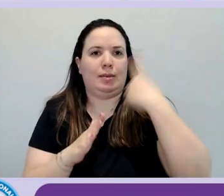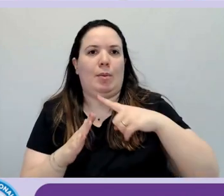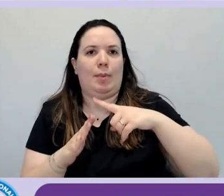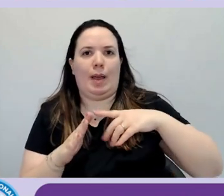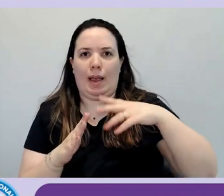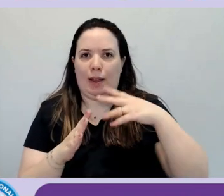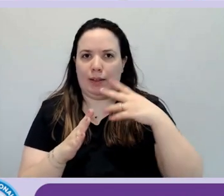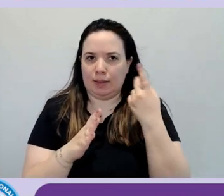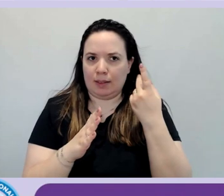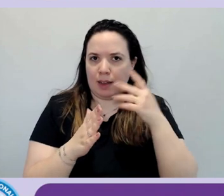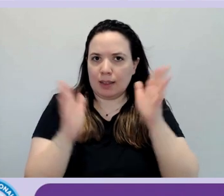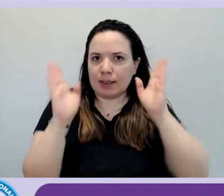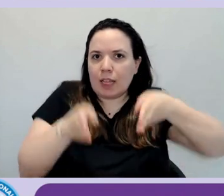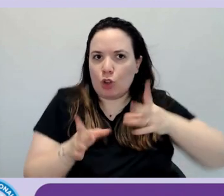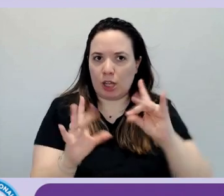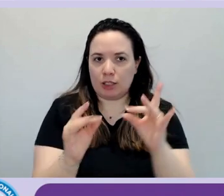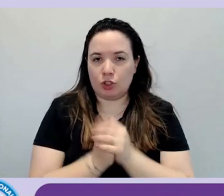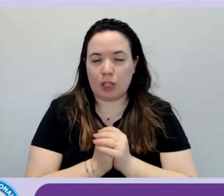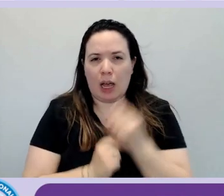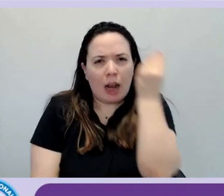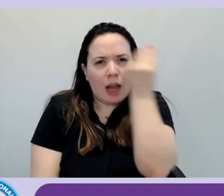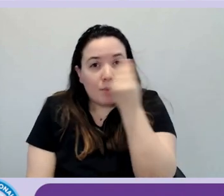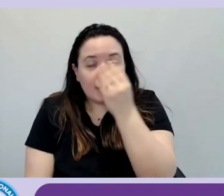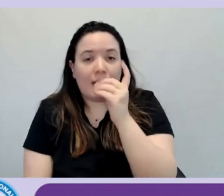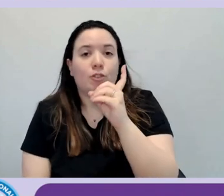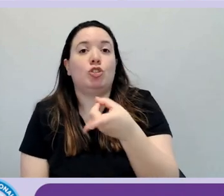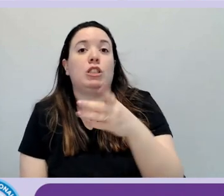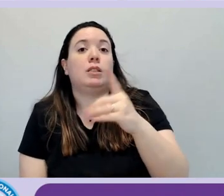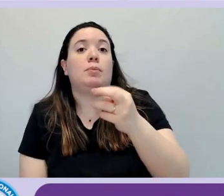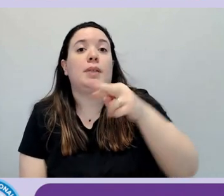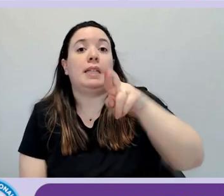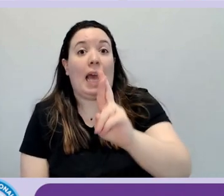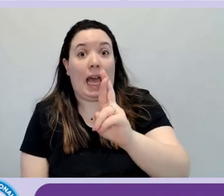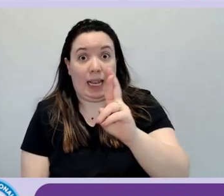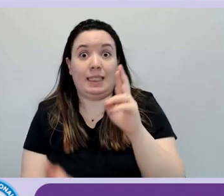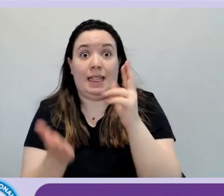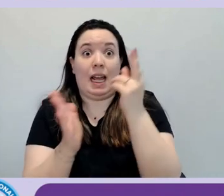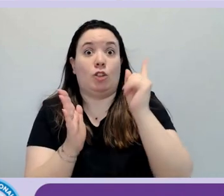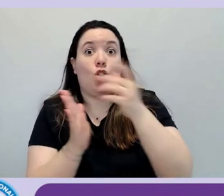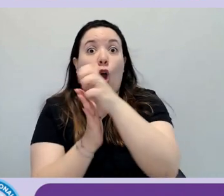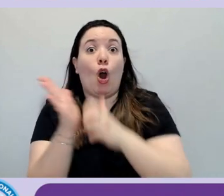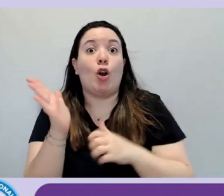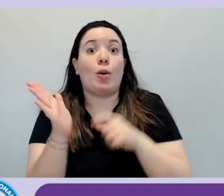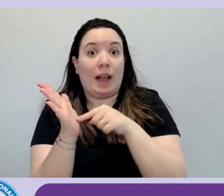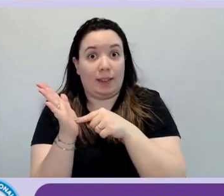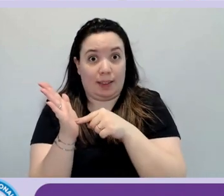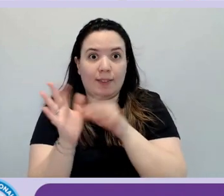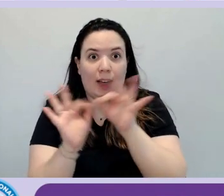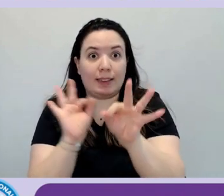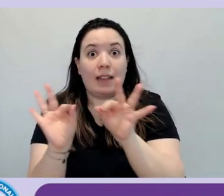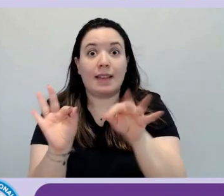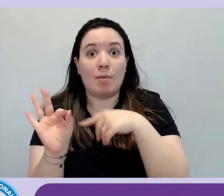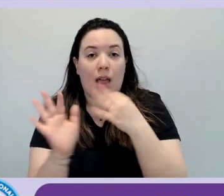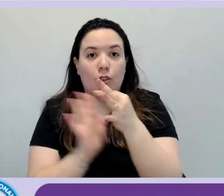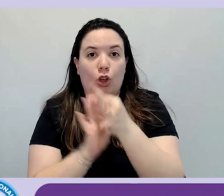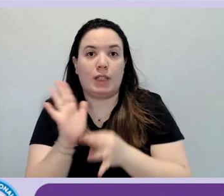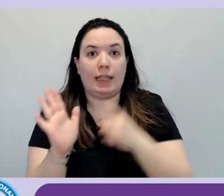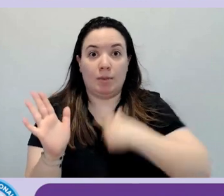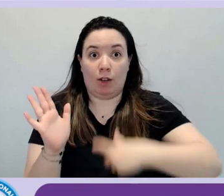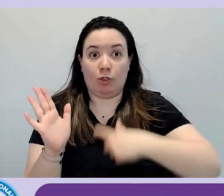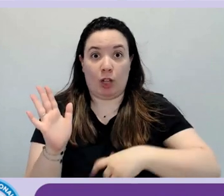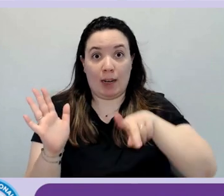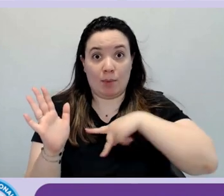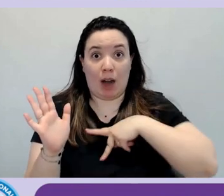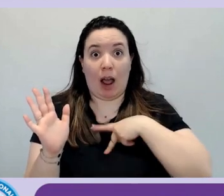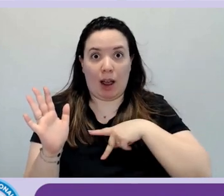che il GDPR, la violazione della normativa sul trattamento dati personali, la sanzione può arrivare al